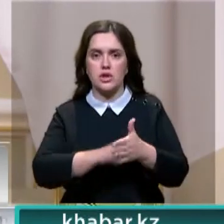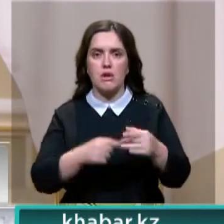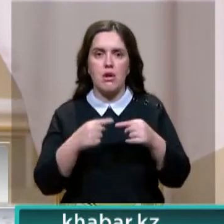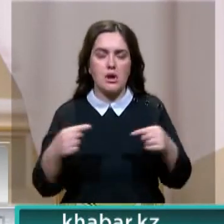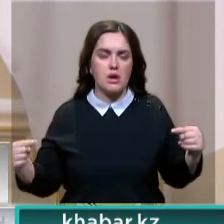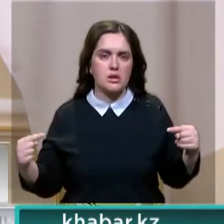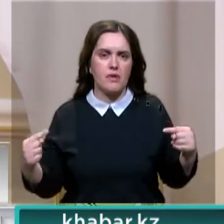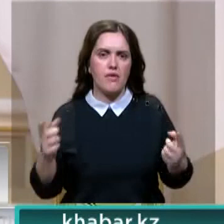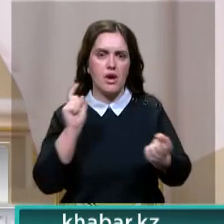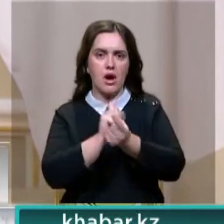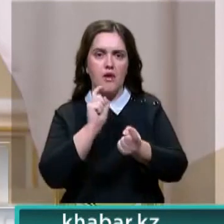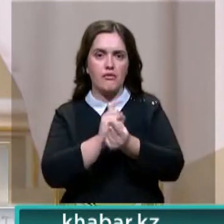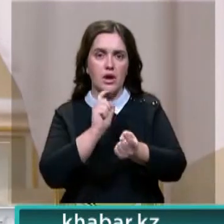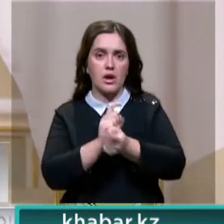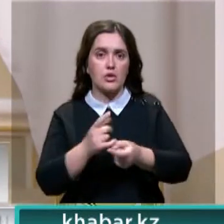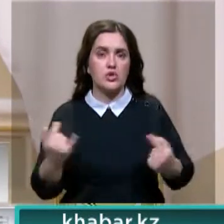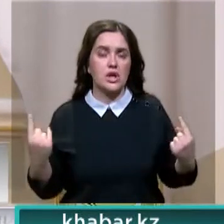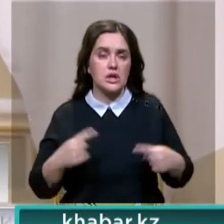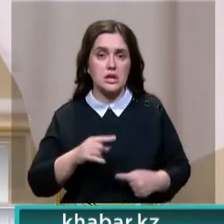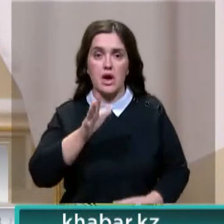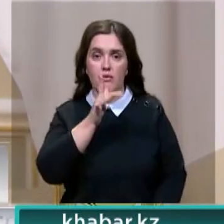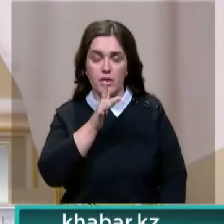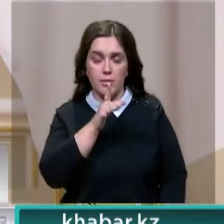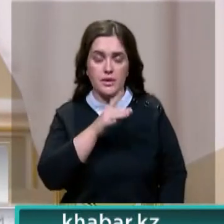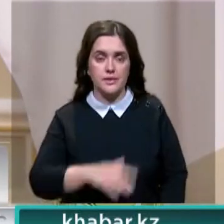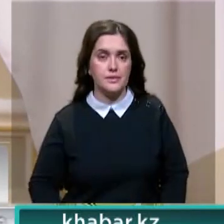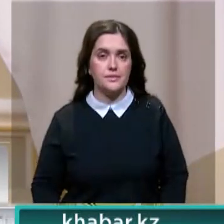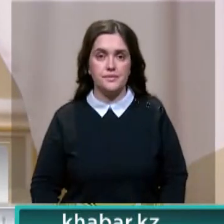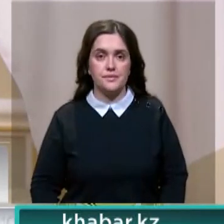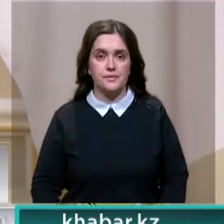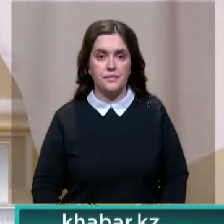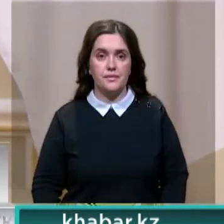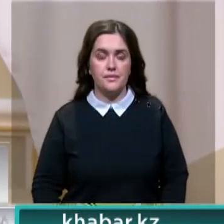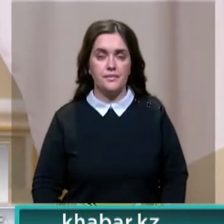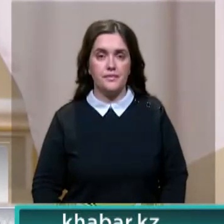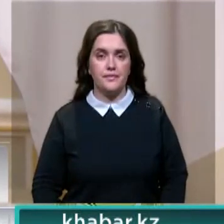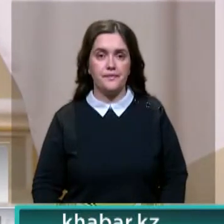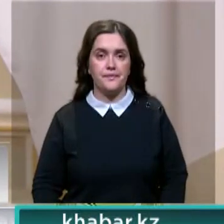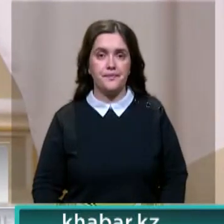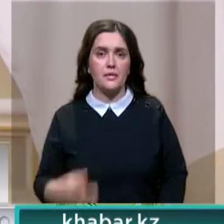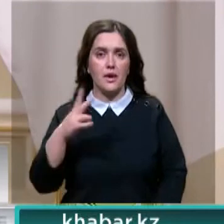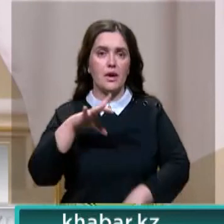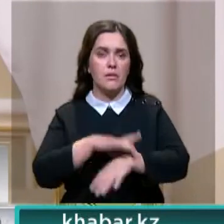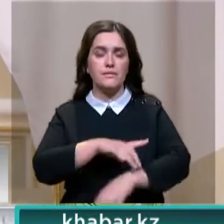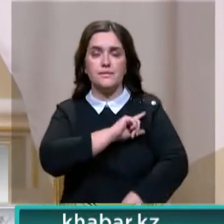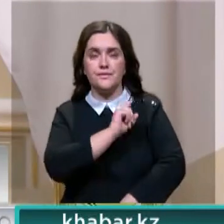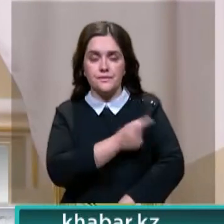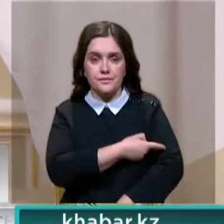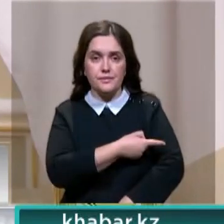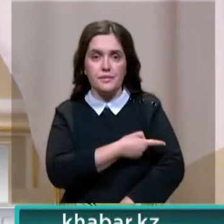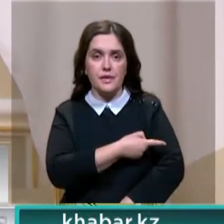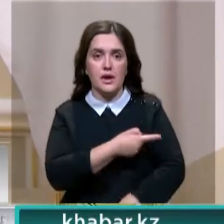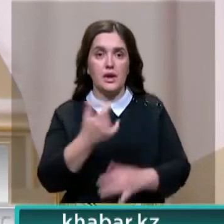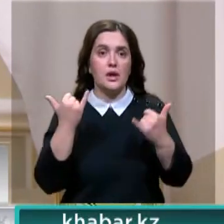конфликтов, особенно в кризисные периоды. Его деструктивный потенциал заметно усиливается в